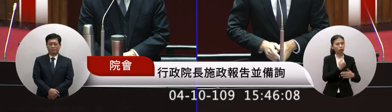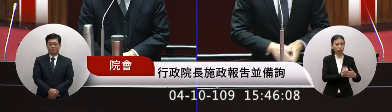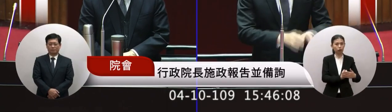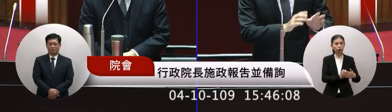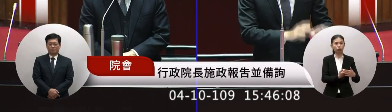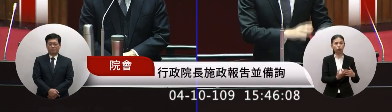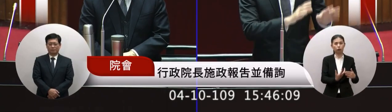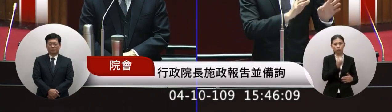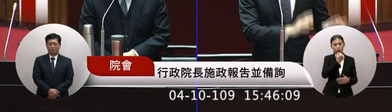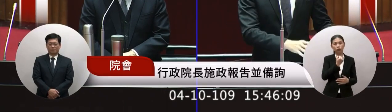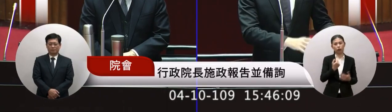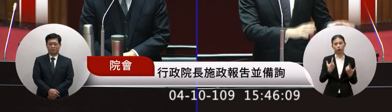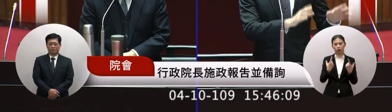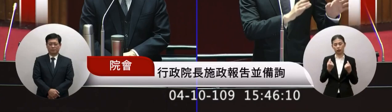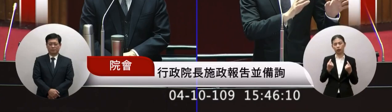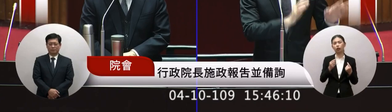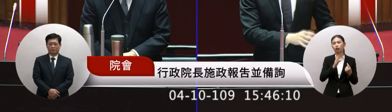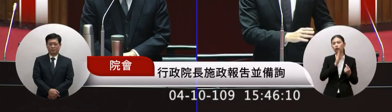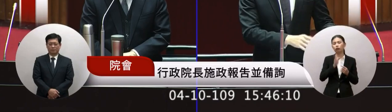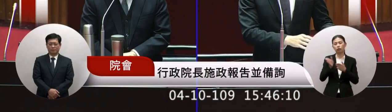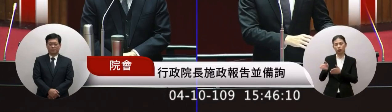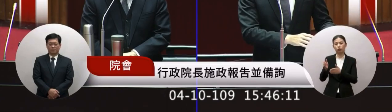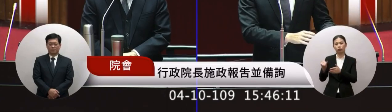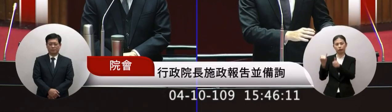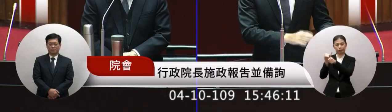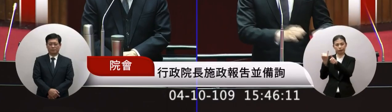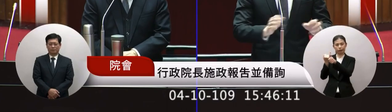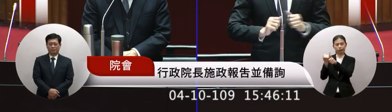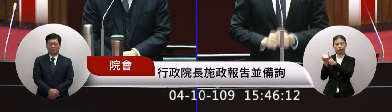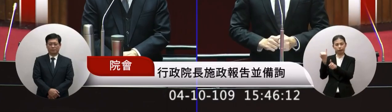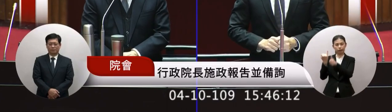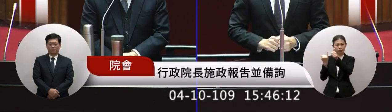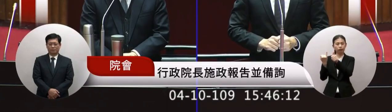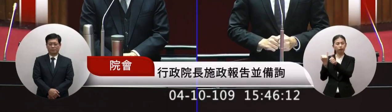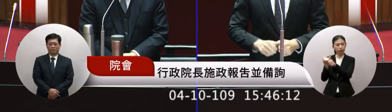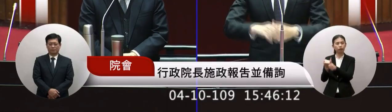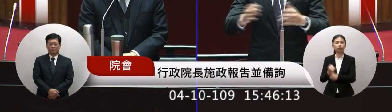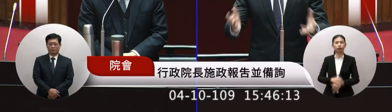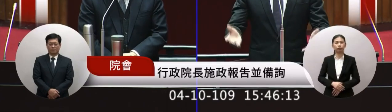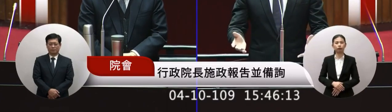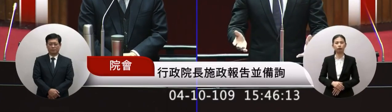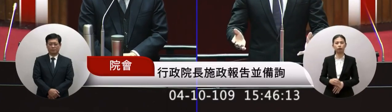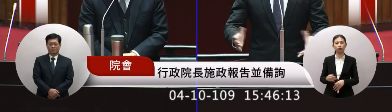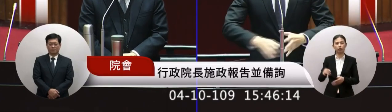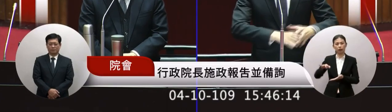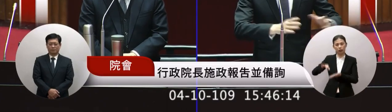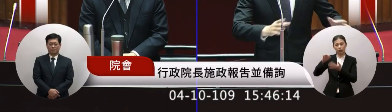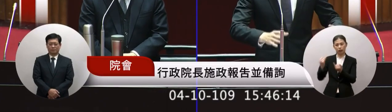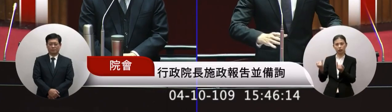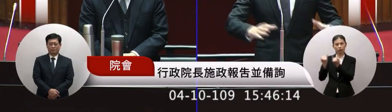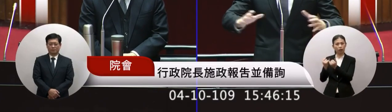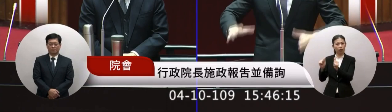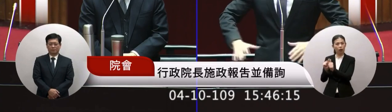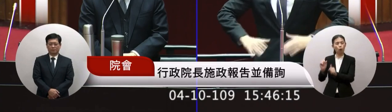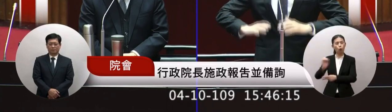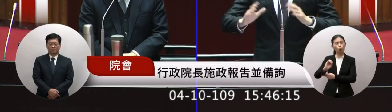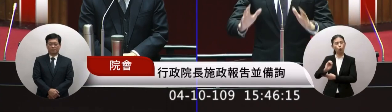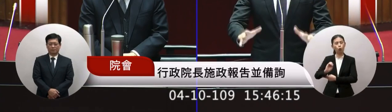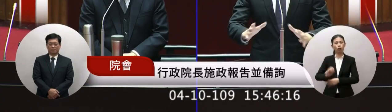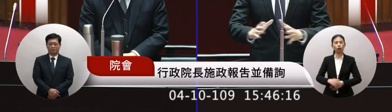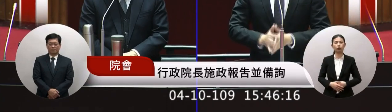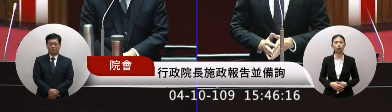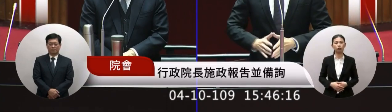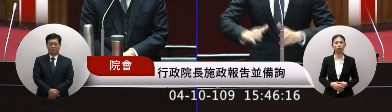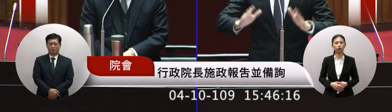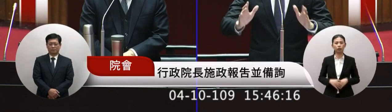他的優緣還要判定是一南一路的這個婚姻關係他就沒去嚇到所以我要說的是說我們我們現在